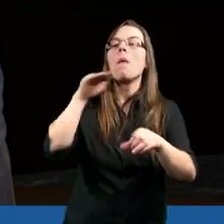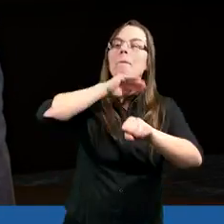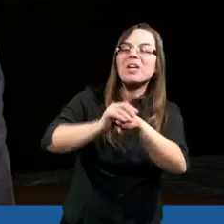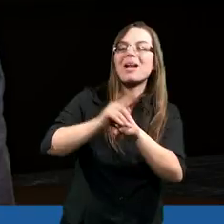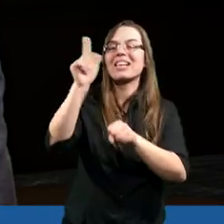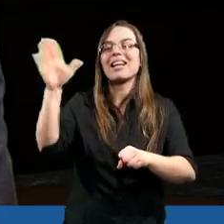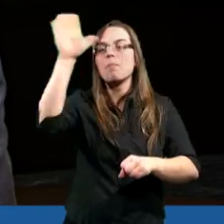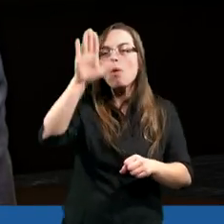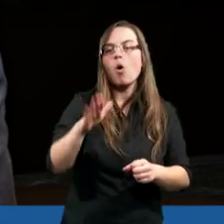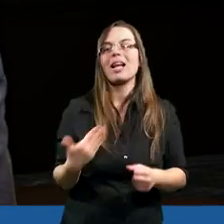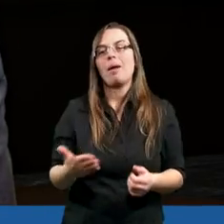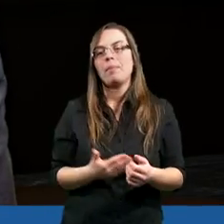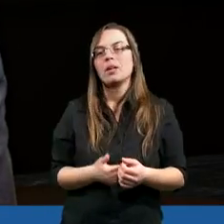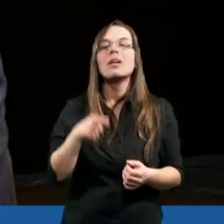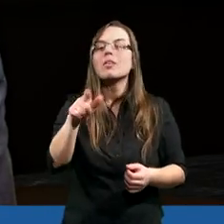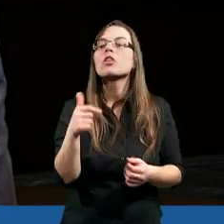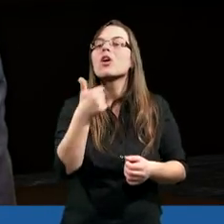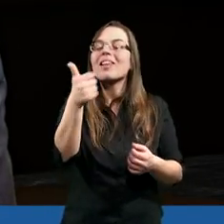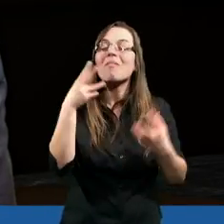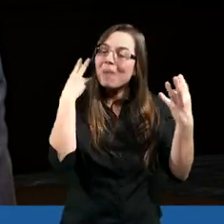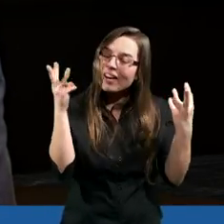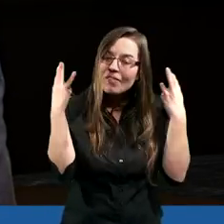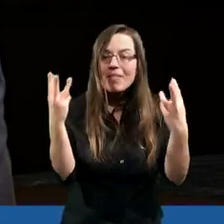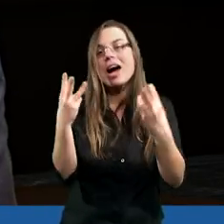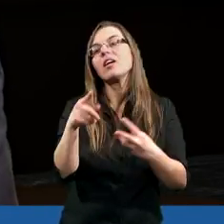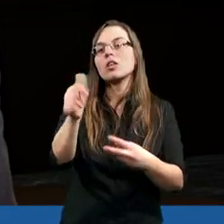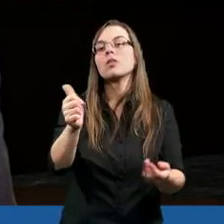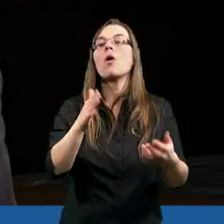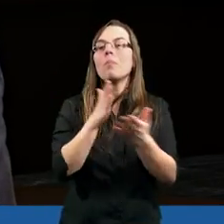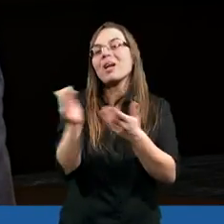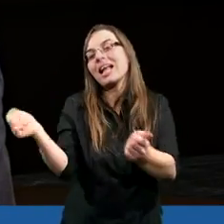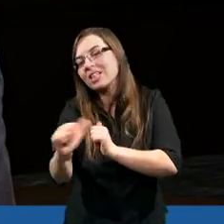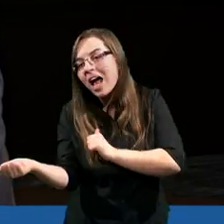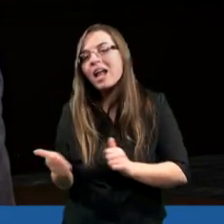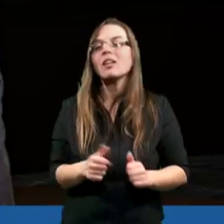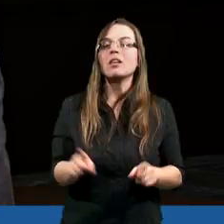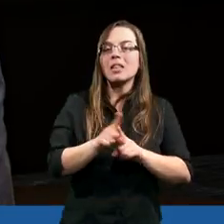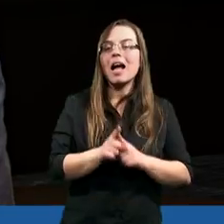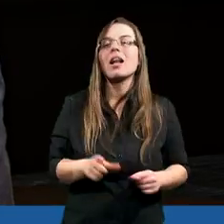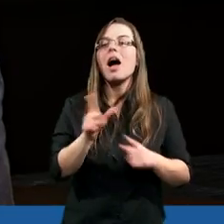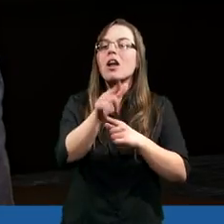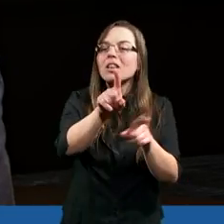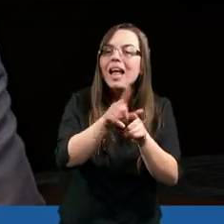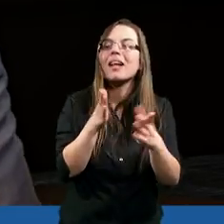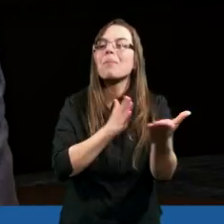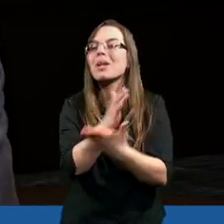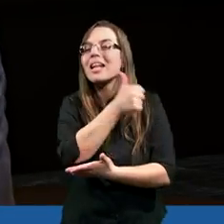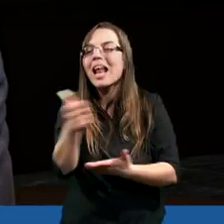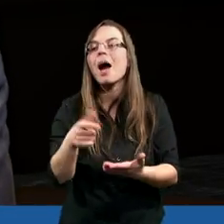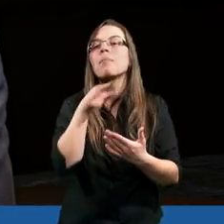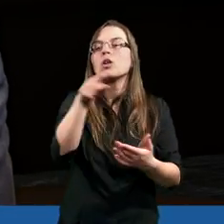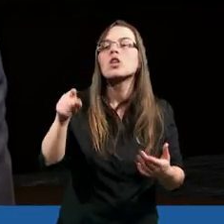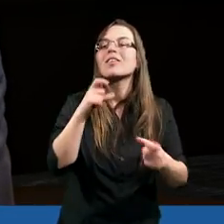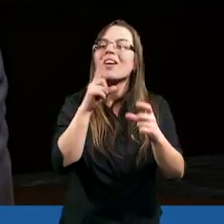i ono nie tyle ważne było co przed samym Bogiem, bo oczywiście jak i przed całym ludźem, ale przed